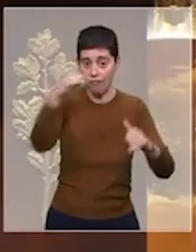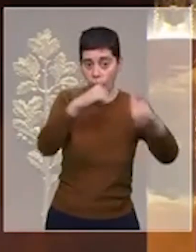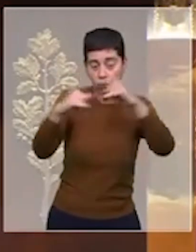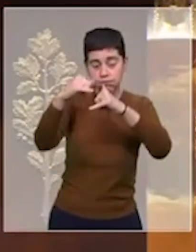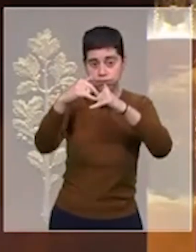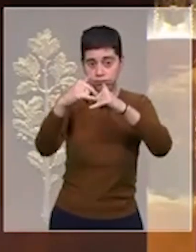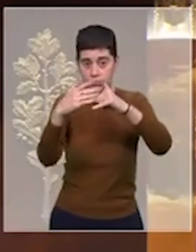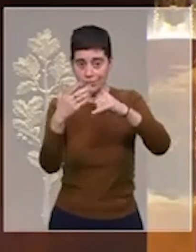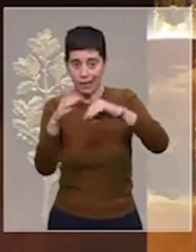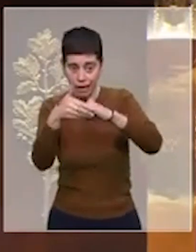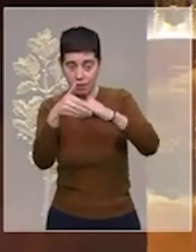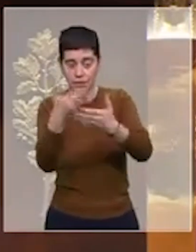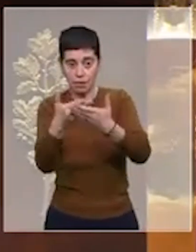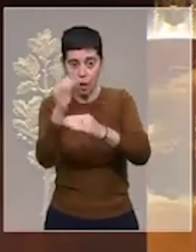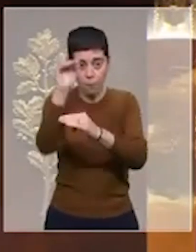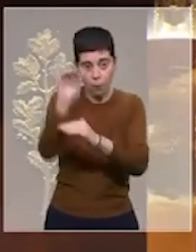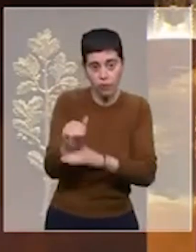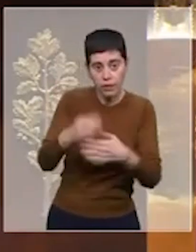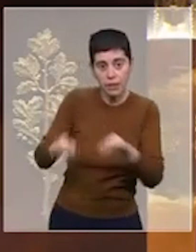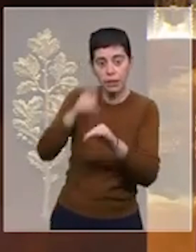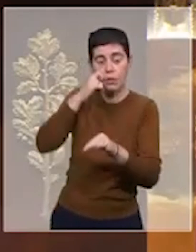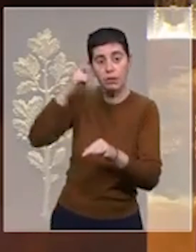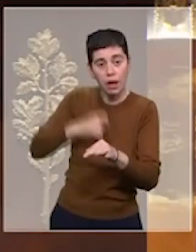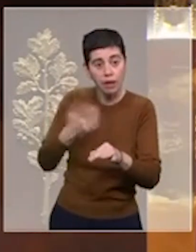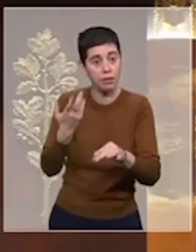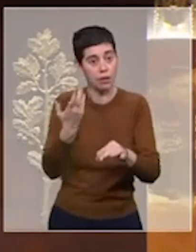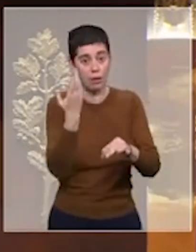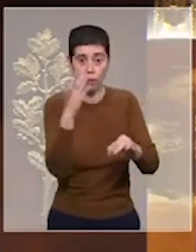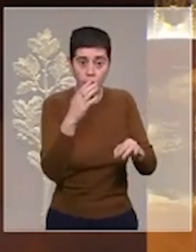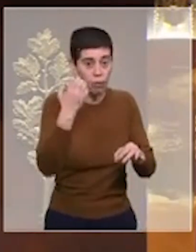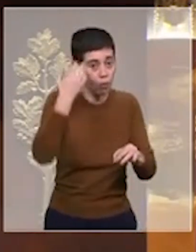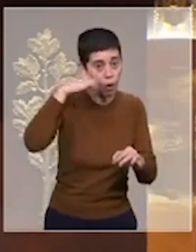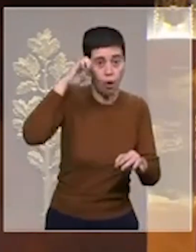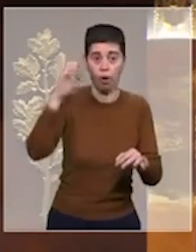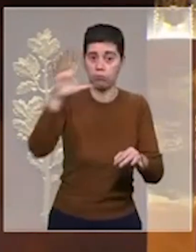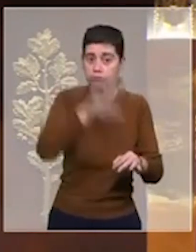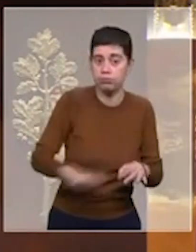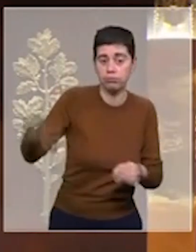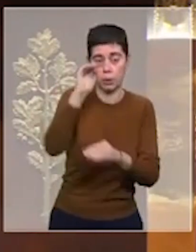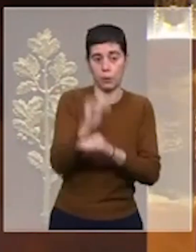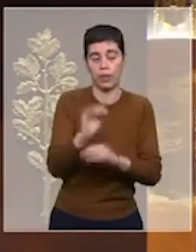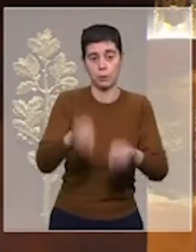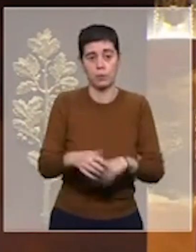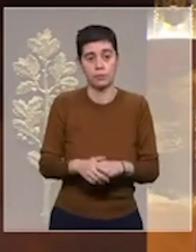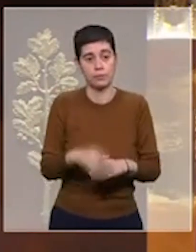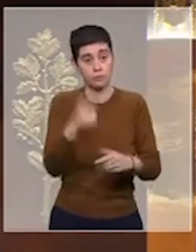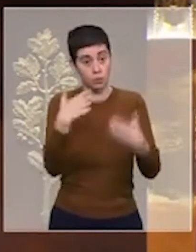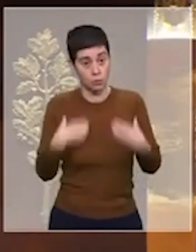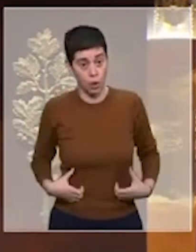Nous protégerons avec eux notre Ukraine, mais aussi l'ensemble de l'Europe. Chers membres de l'Assemblée nationale,